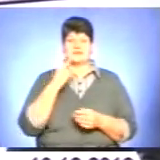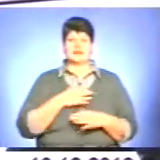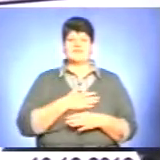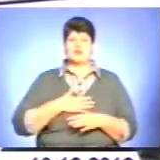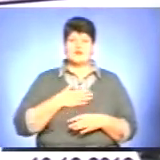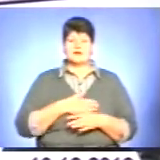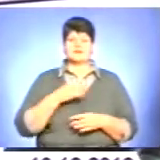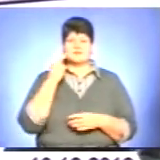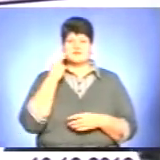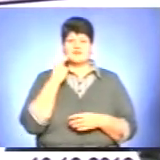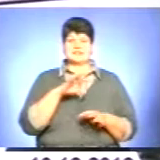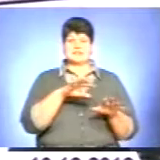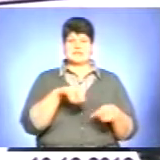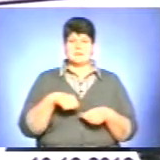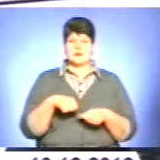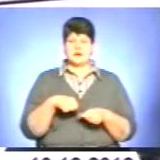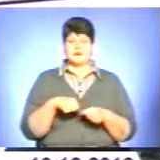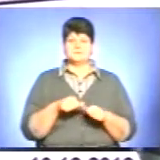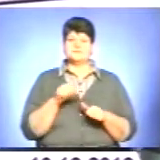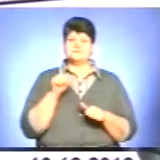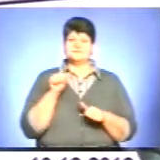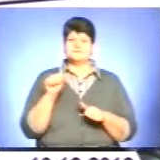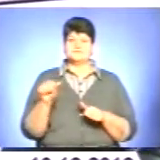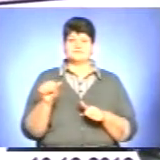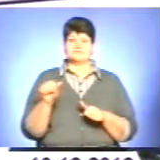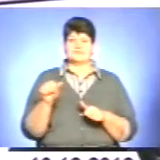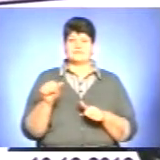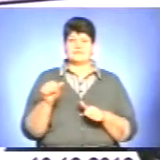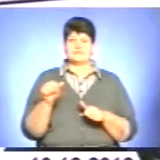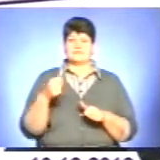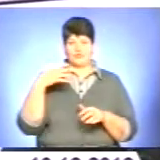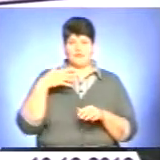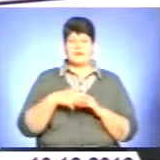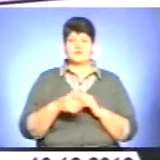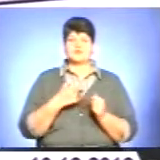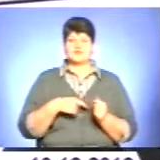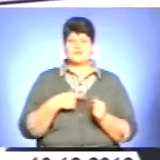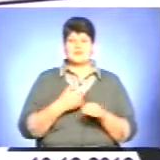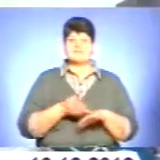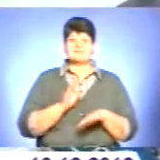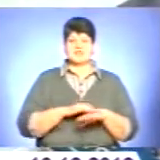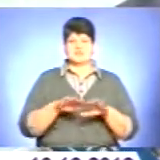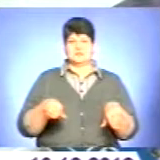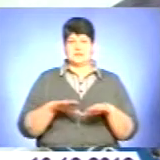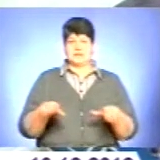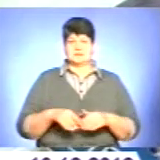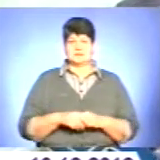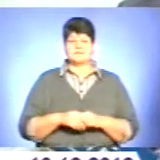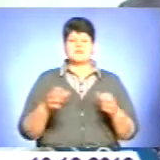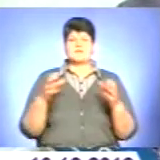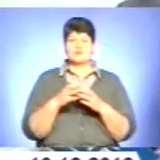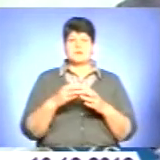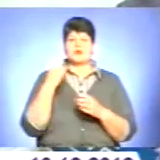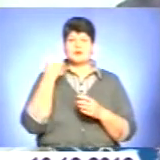завжди забирає деяку впевненість в собі і важче плести просто. В групі ми всі як одна